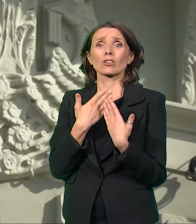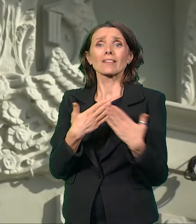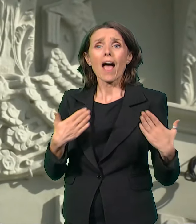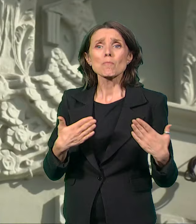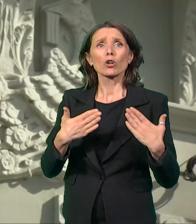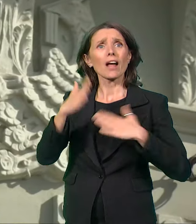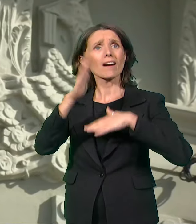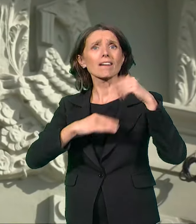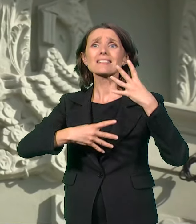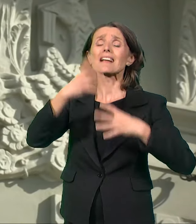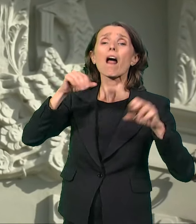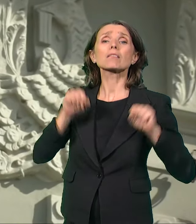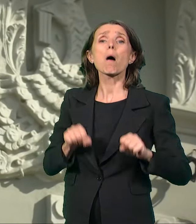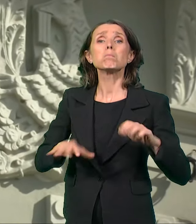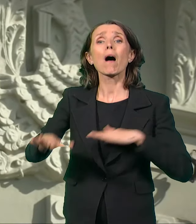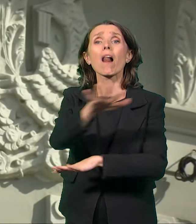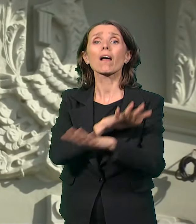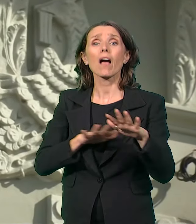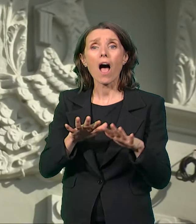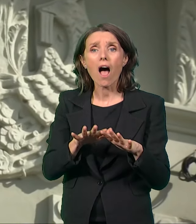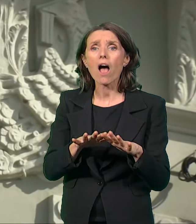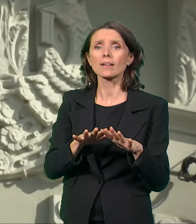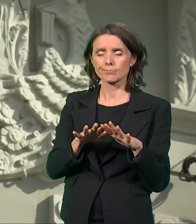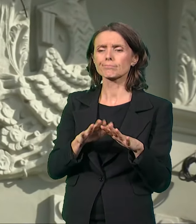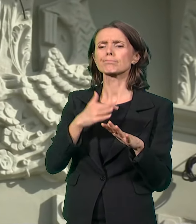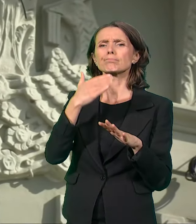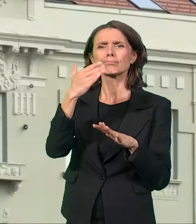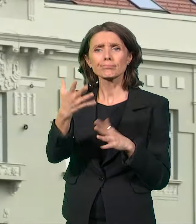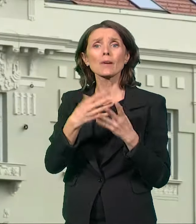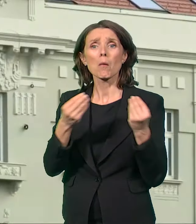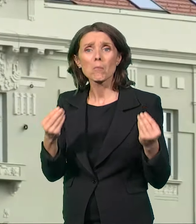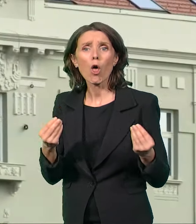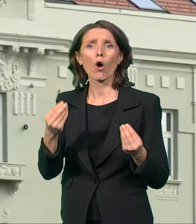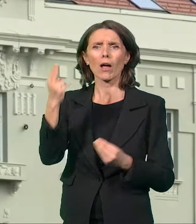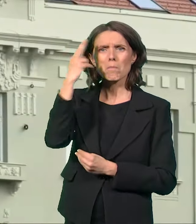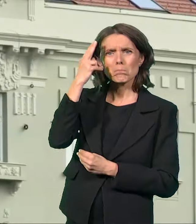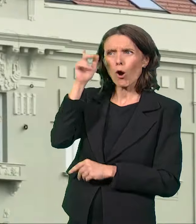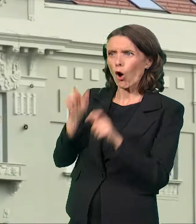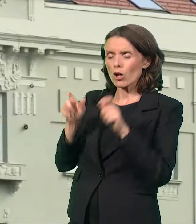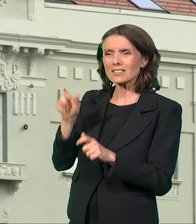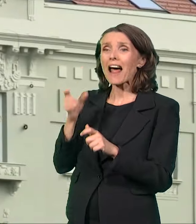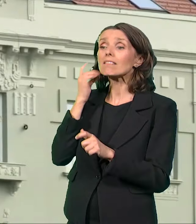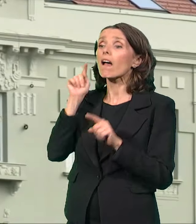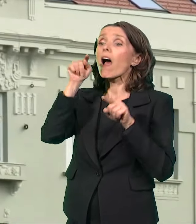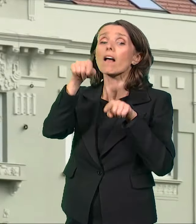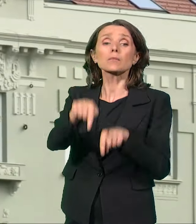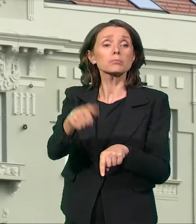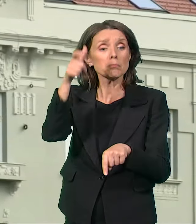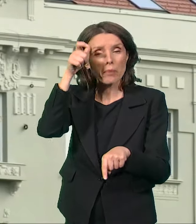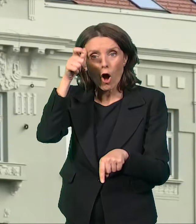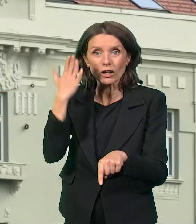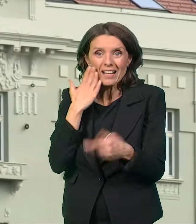na Balkanu gde su osedali značajne ličnosti, da vam kažem, gde je osedo